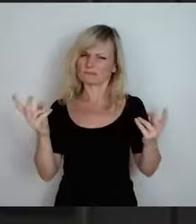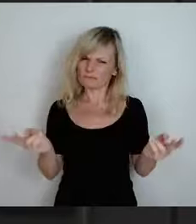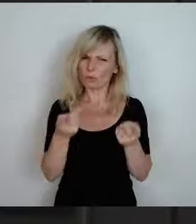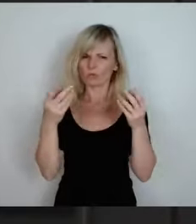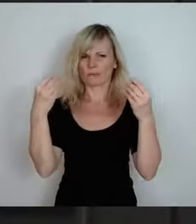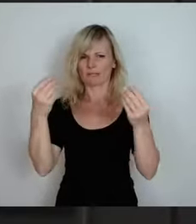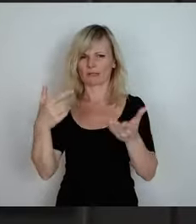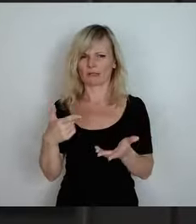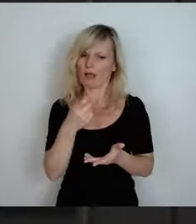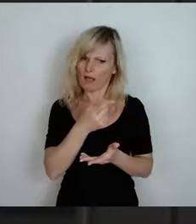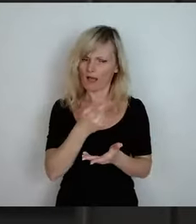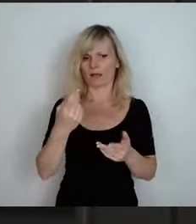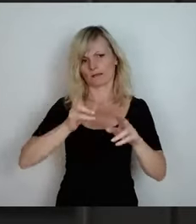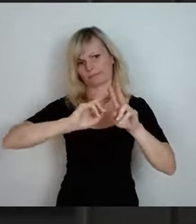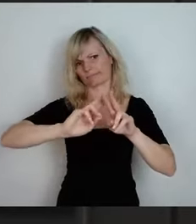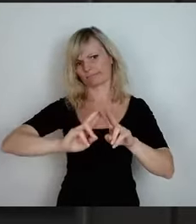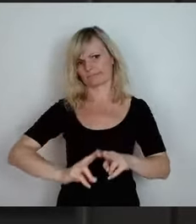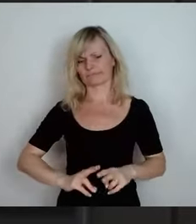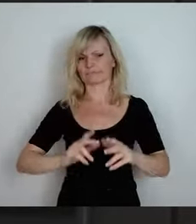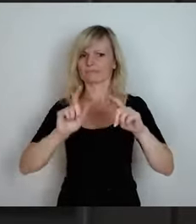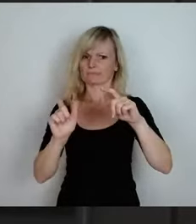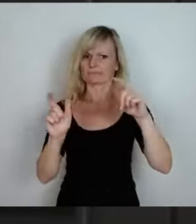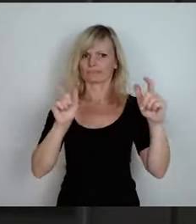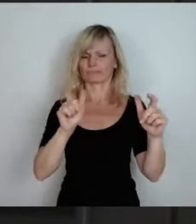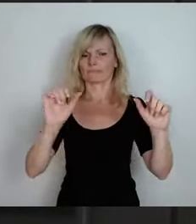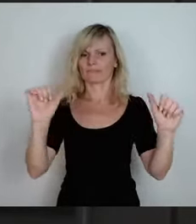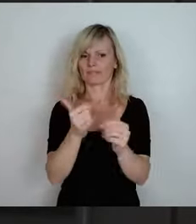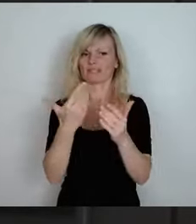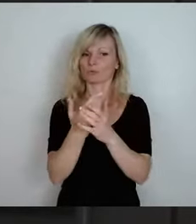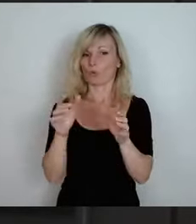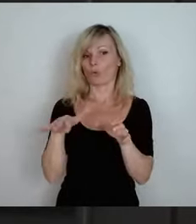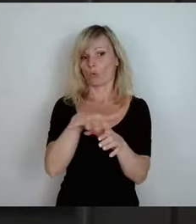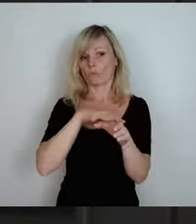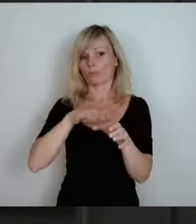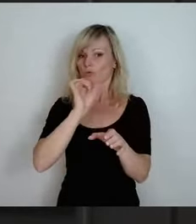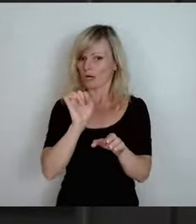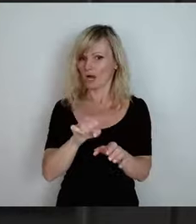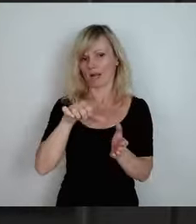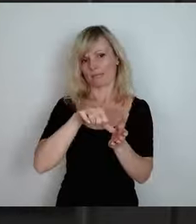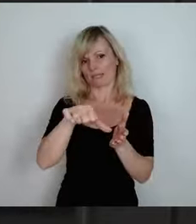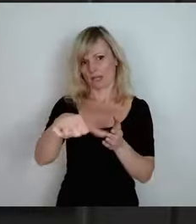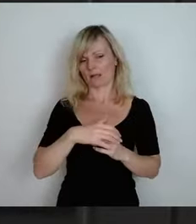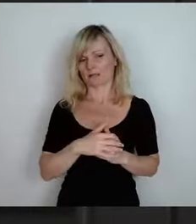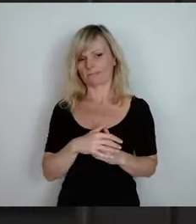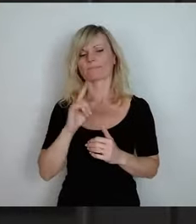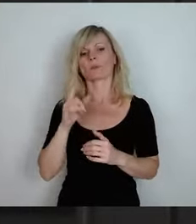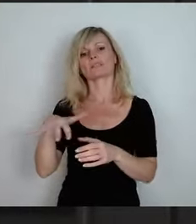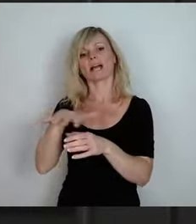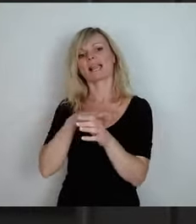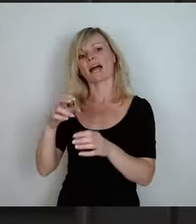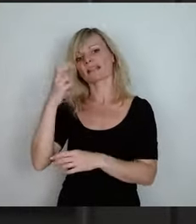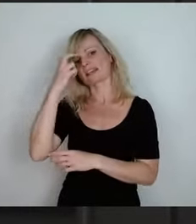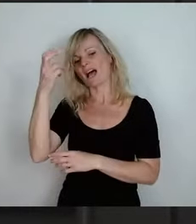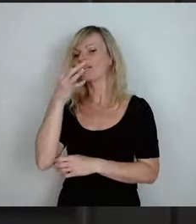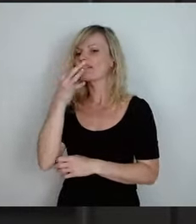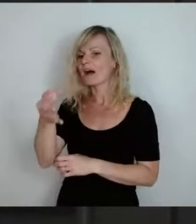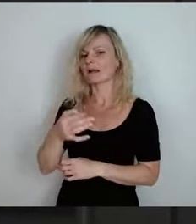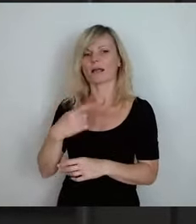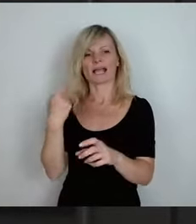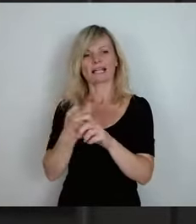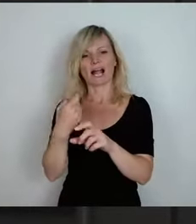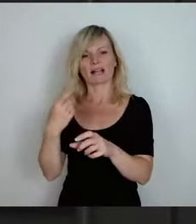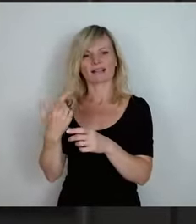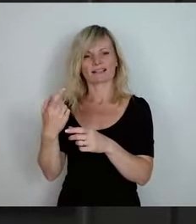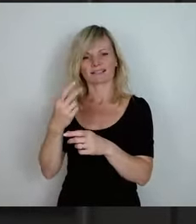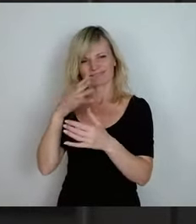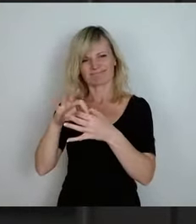sagt, man könnte das auch als Kommune handeln. Und an den Herrn Landrat habe ich die Frage, wenn Sie vom Kalkwag gekommen sind, sind Sie ja sicherlich unsere schöne